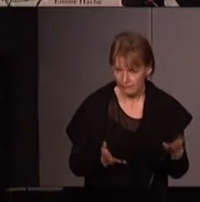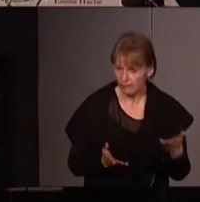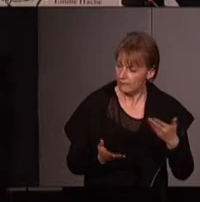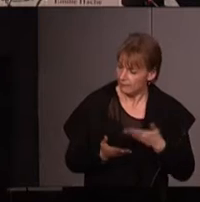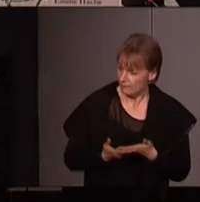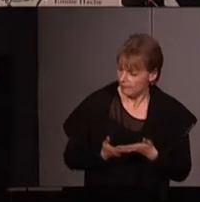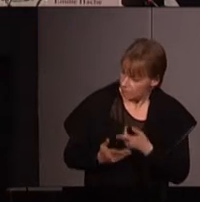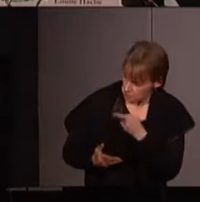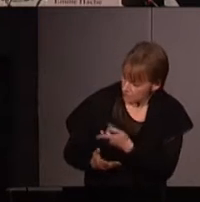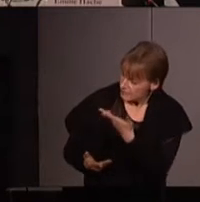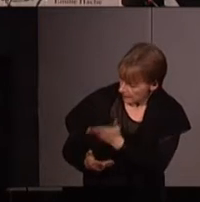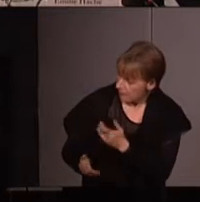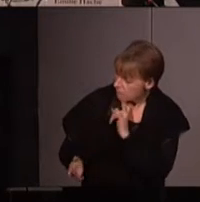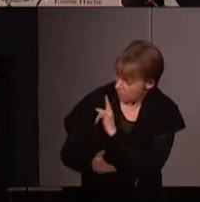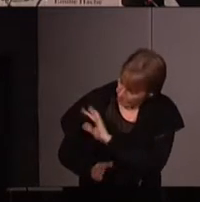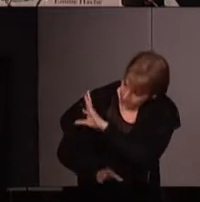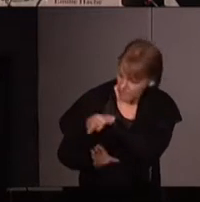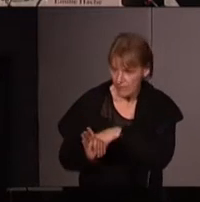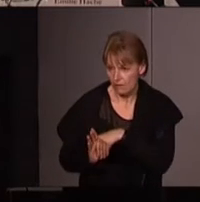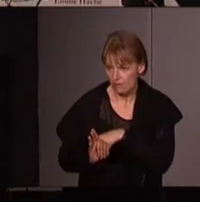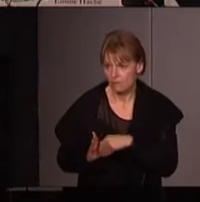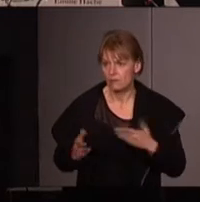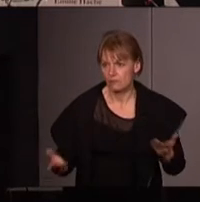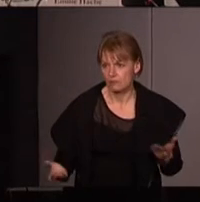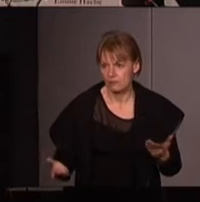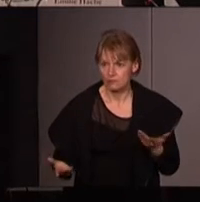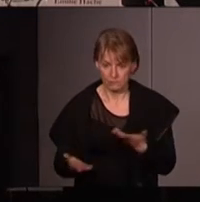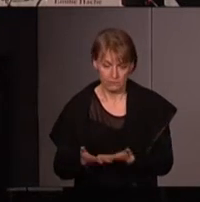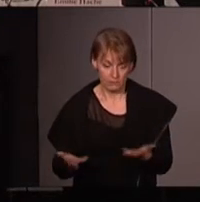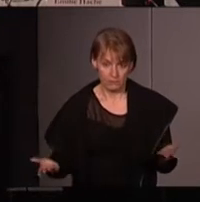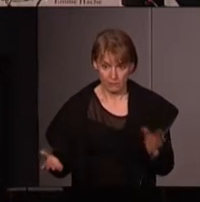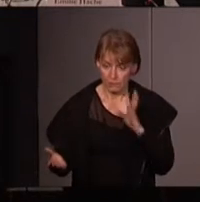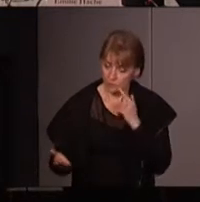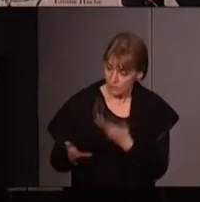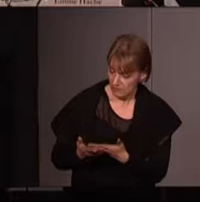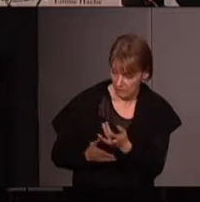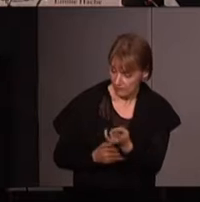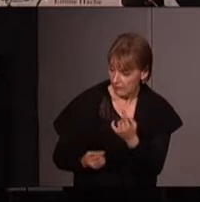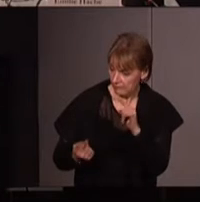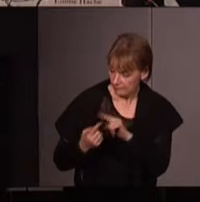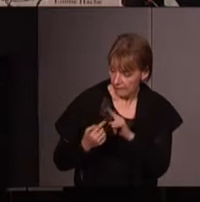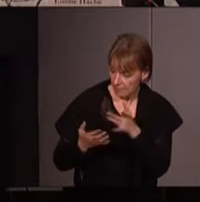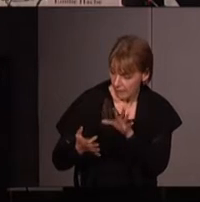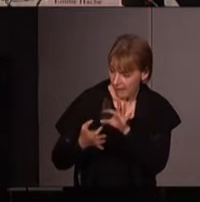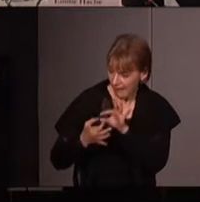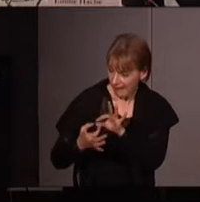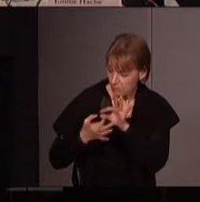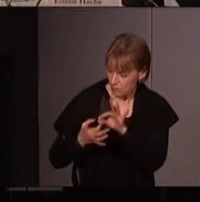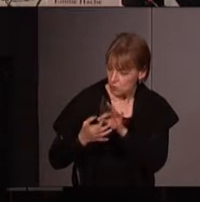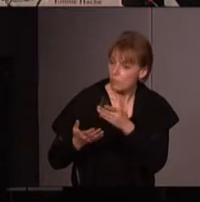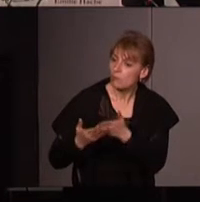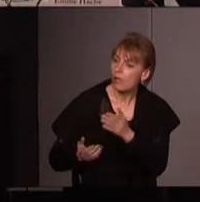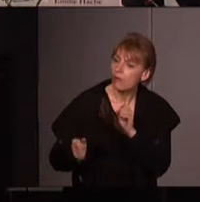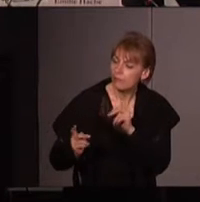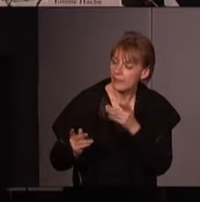donc pourquoi pas prendre retourner cette question du rapprochement et dire mais ce